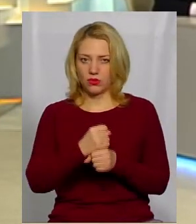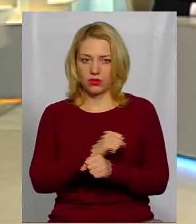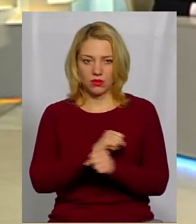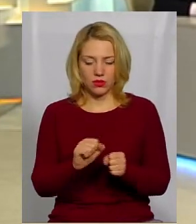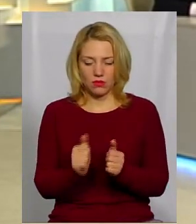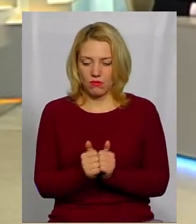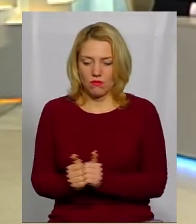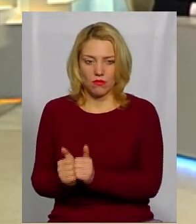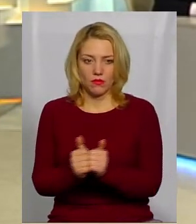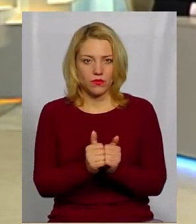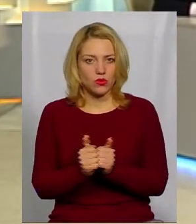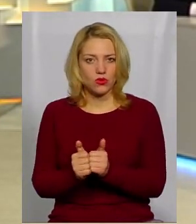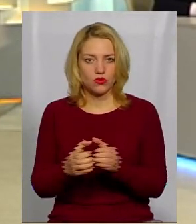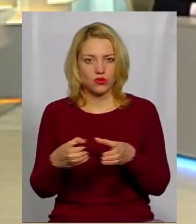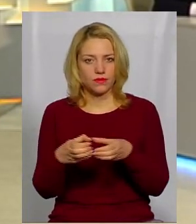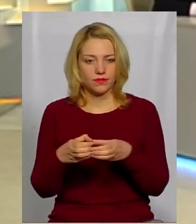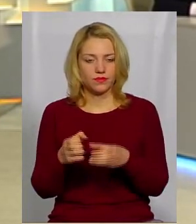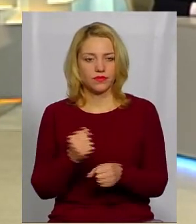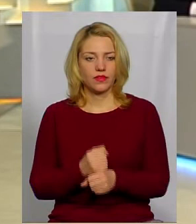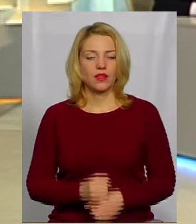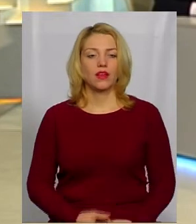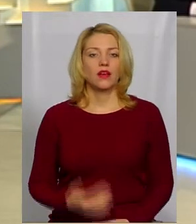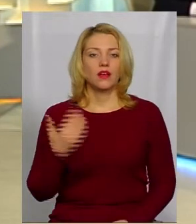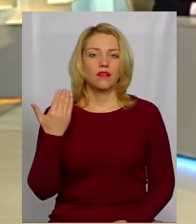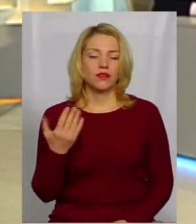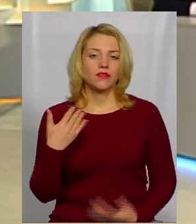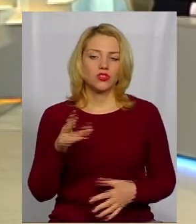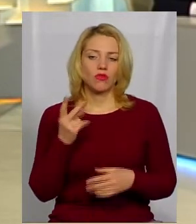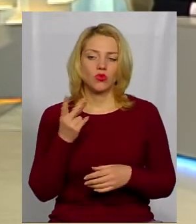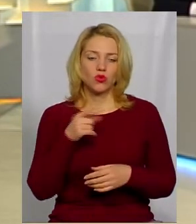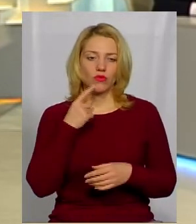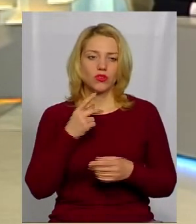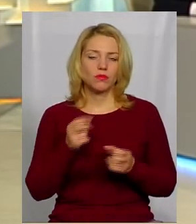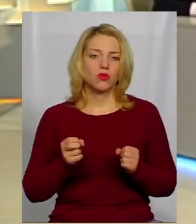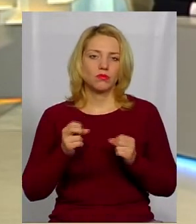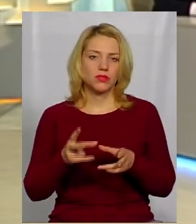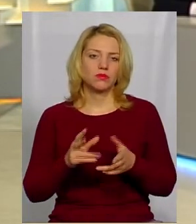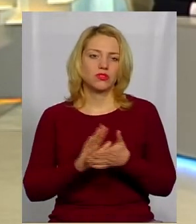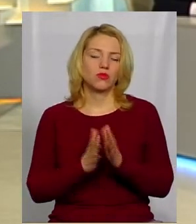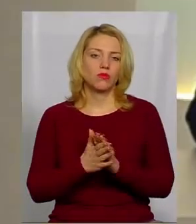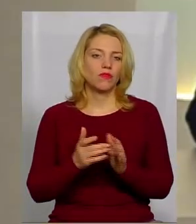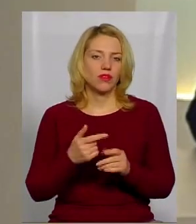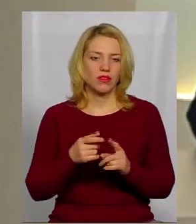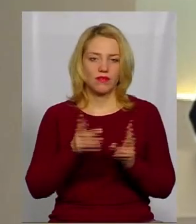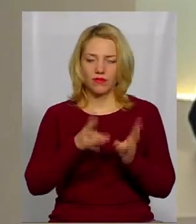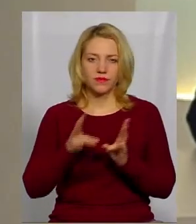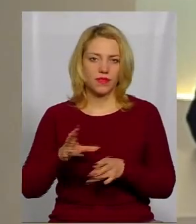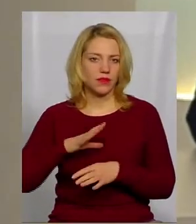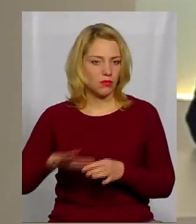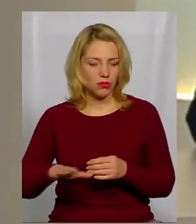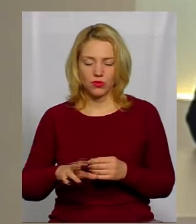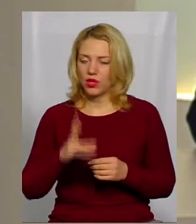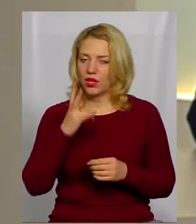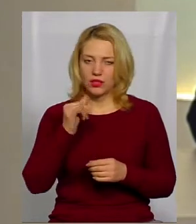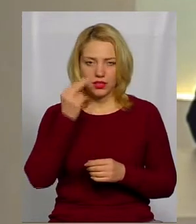поруч кілька чоловік. Ви вже вдруге говорите про небезпечні умови, не було ніяких неприємних випадків?